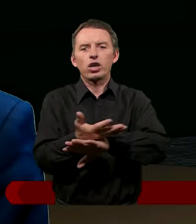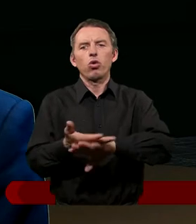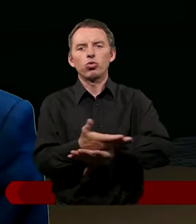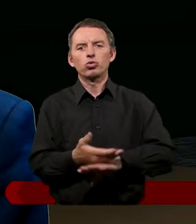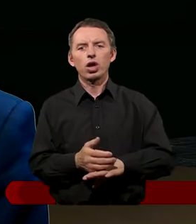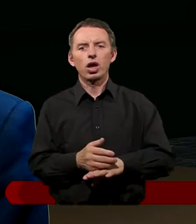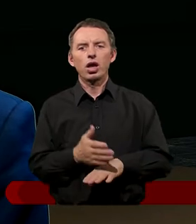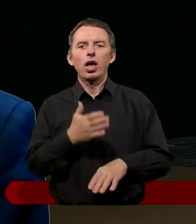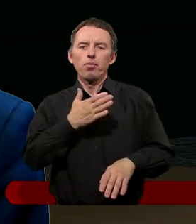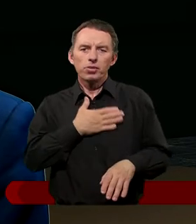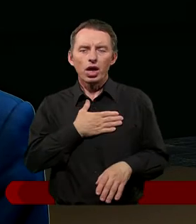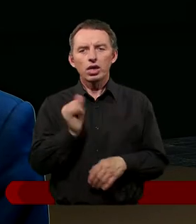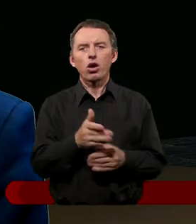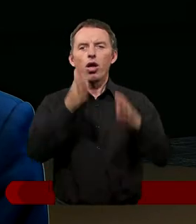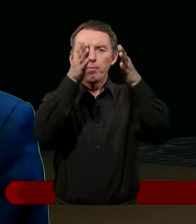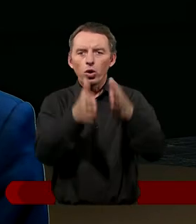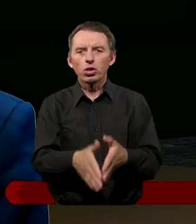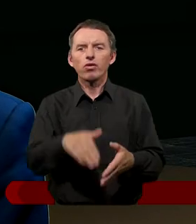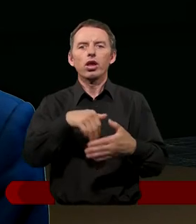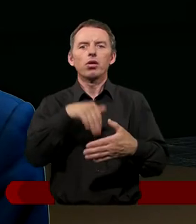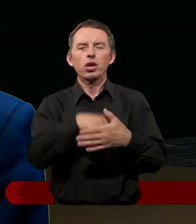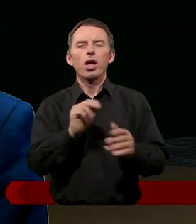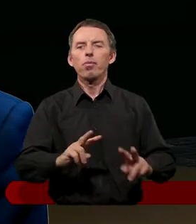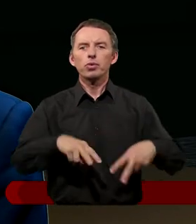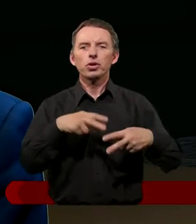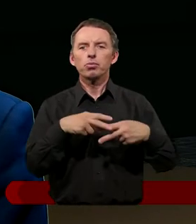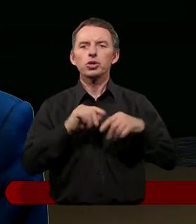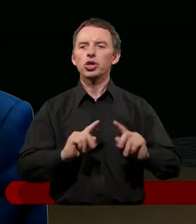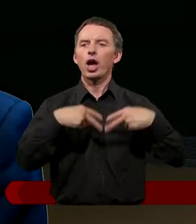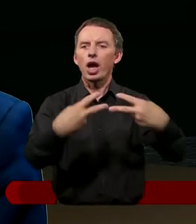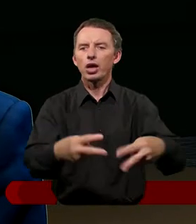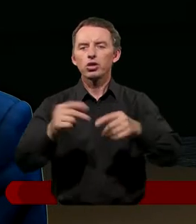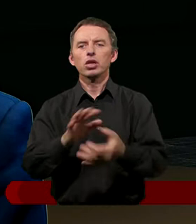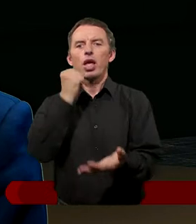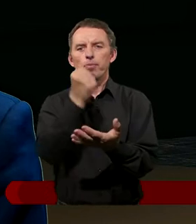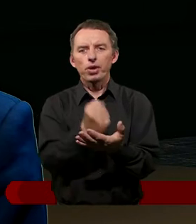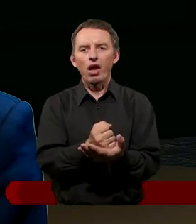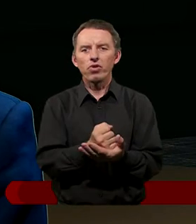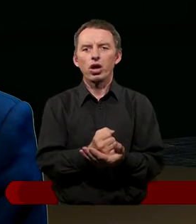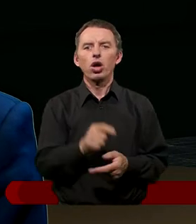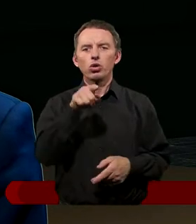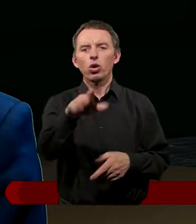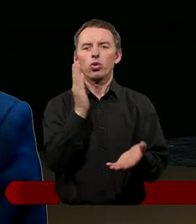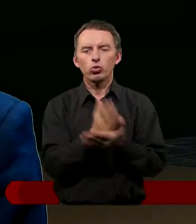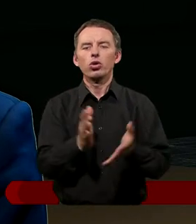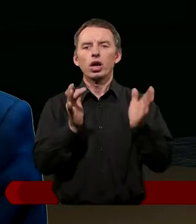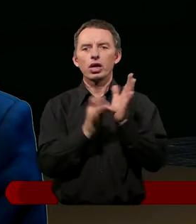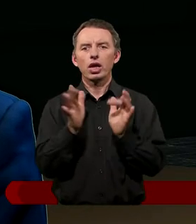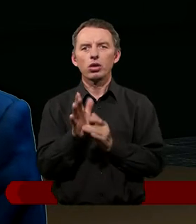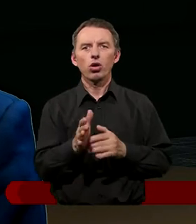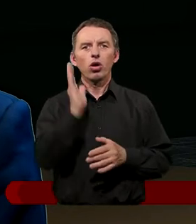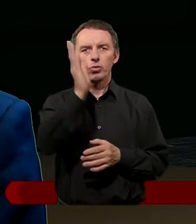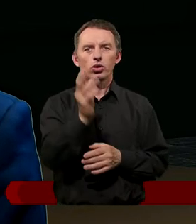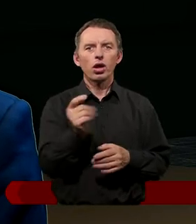się z taką podstawą, fundamentem, prawdziwym przekazem prawa, założeniem tego prawa, czyli to, co już Chrystus później